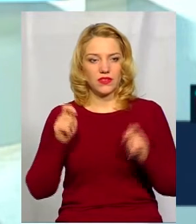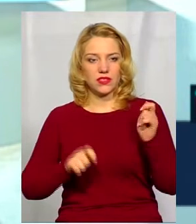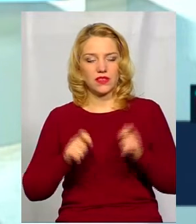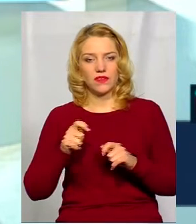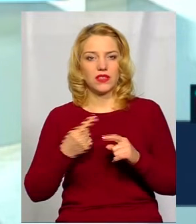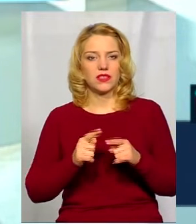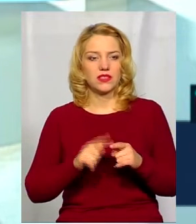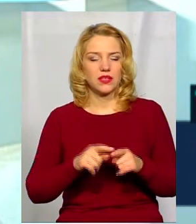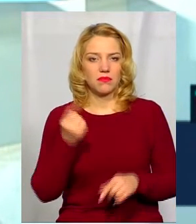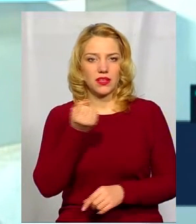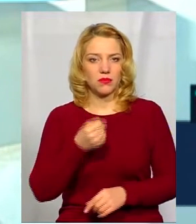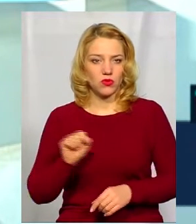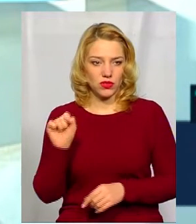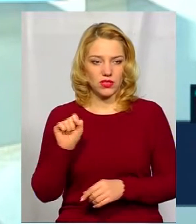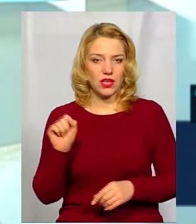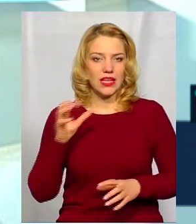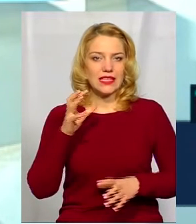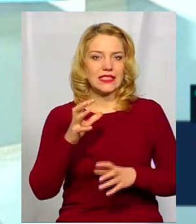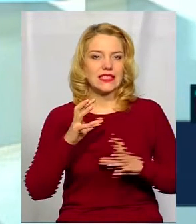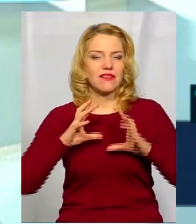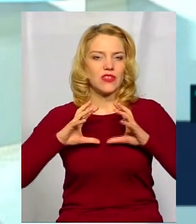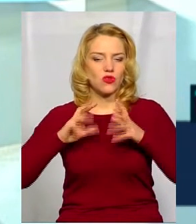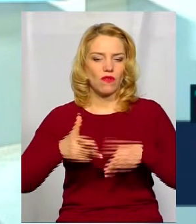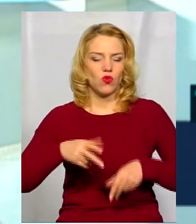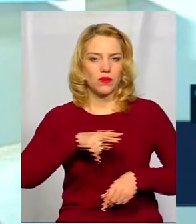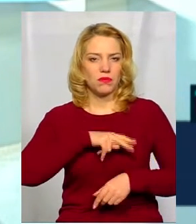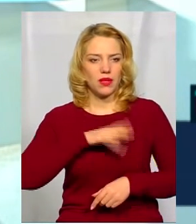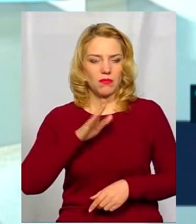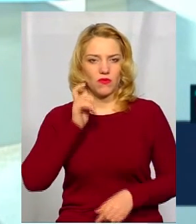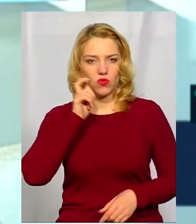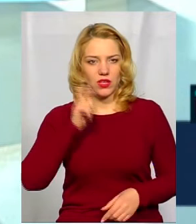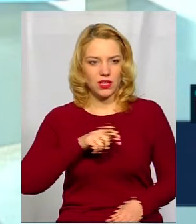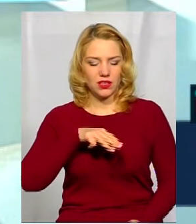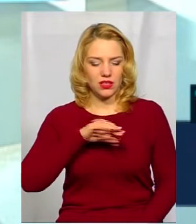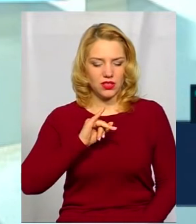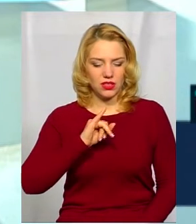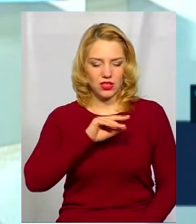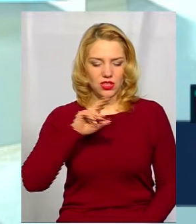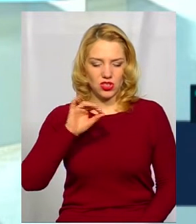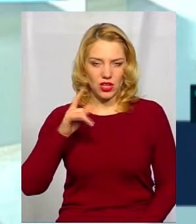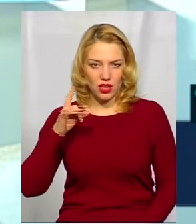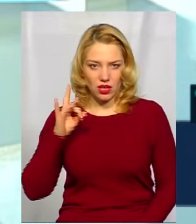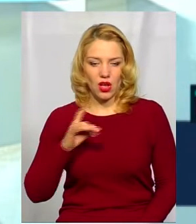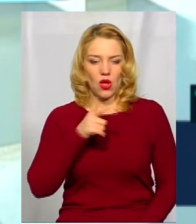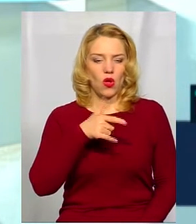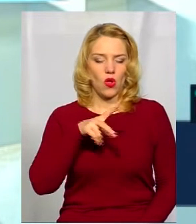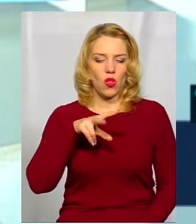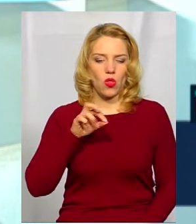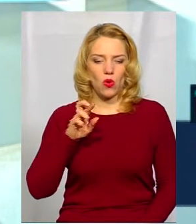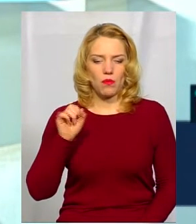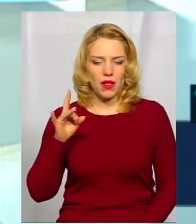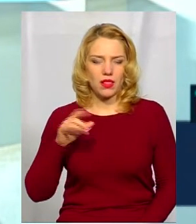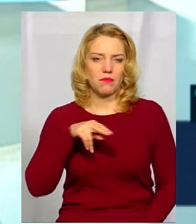саме якраз переможці світової премії в Україні, Teacher Global Prize Ukraine. Ось, і